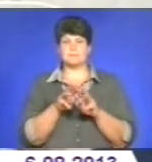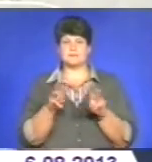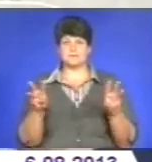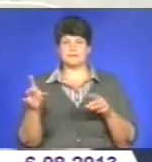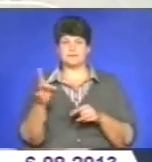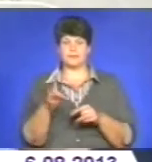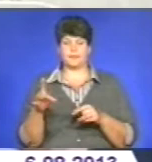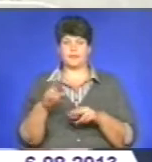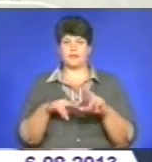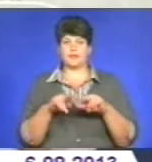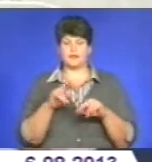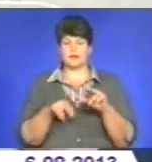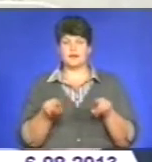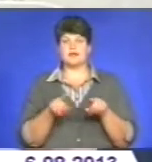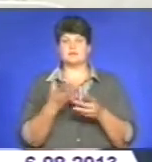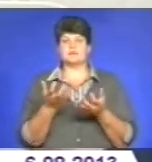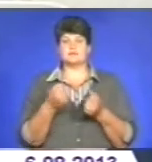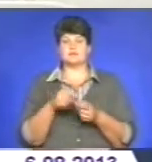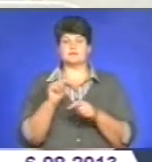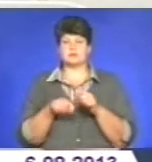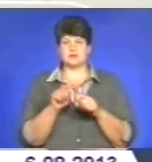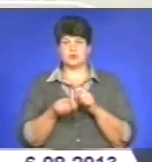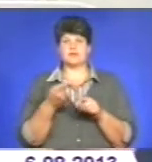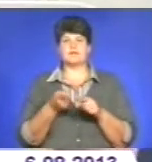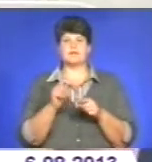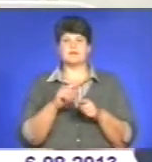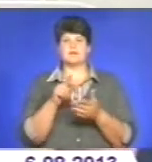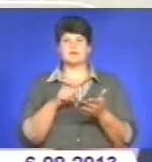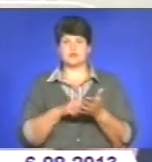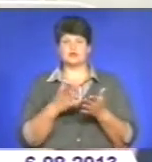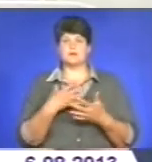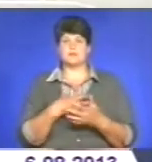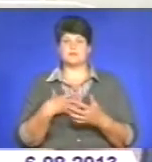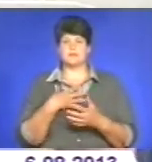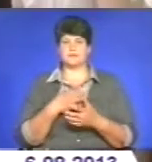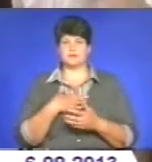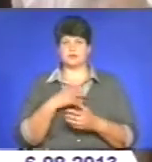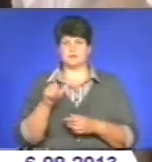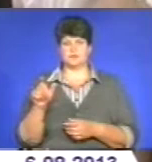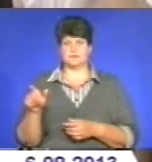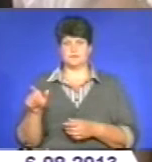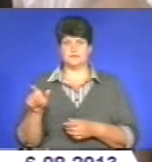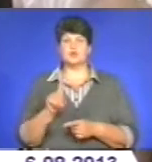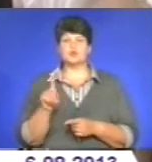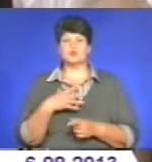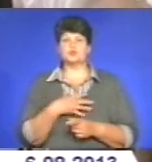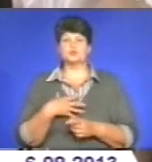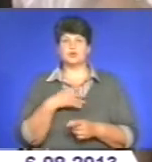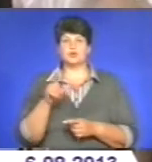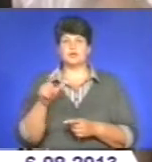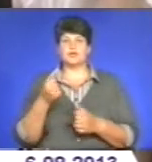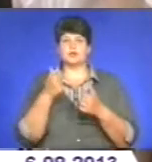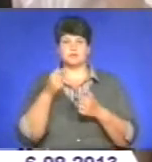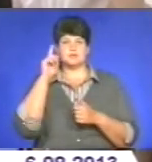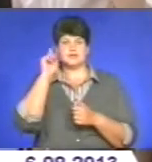контроль. Це якраз ті питання, які безпекують наших людей. Що турбою людей, добре знає